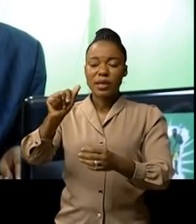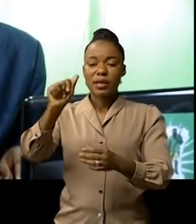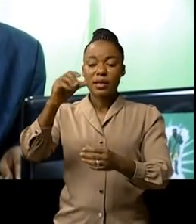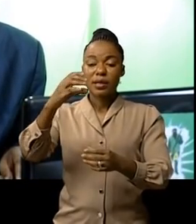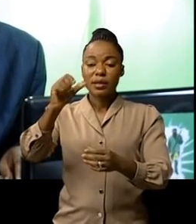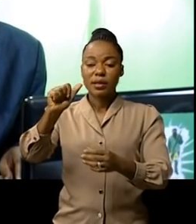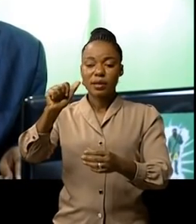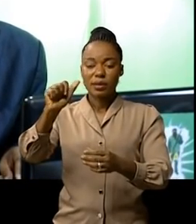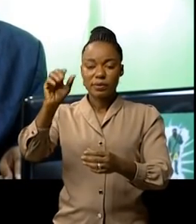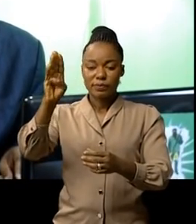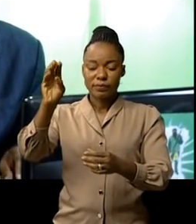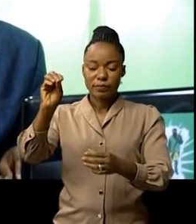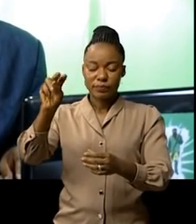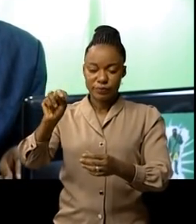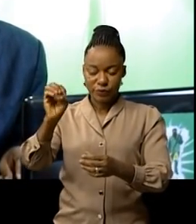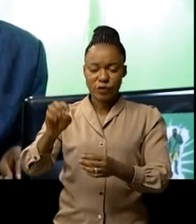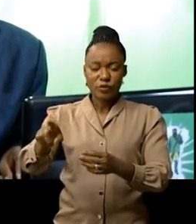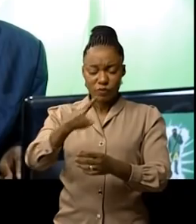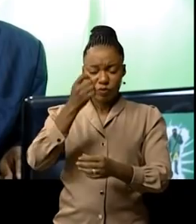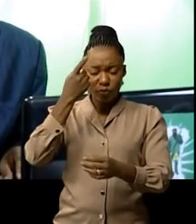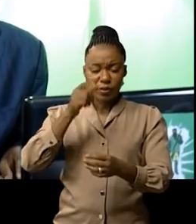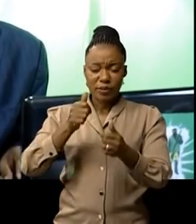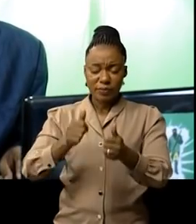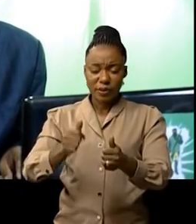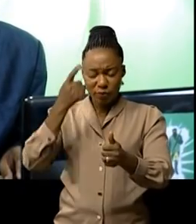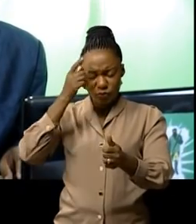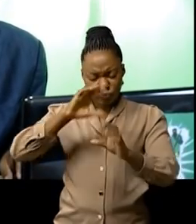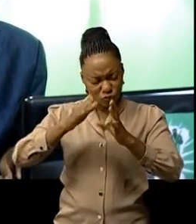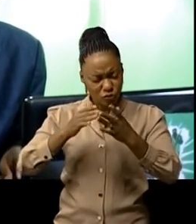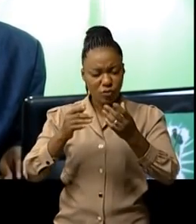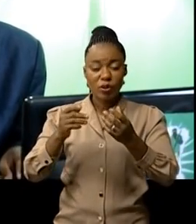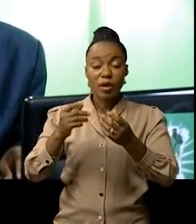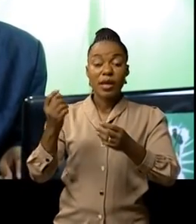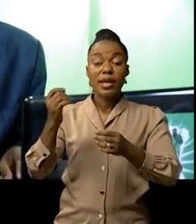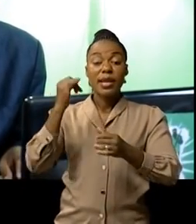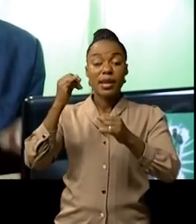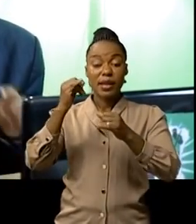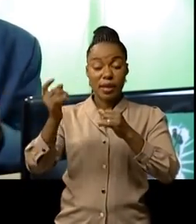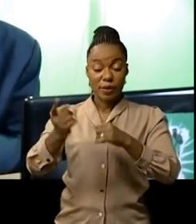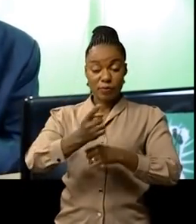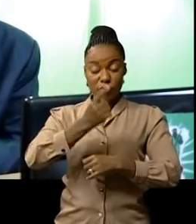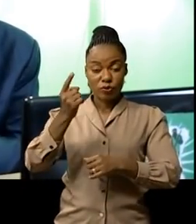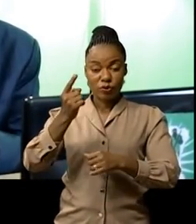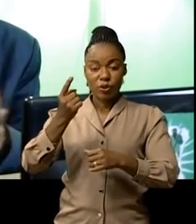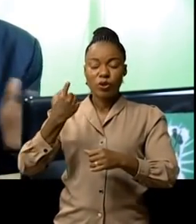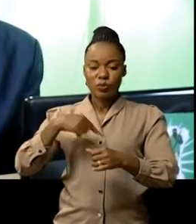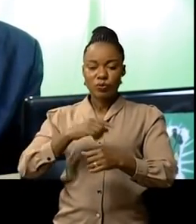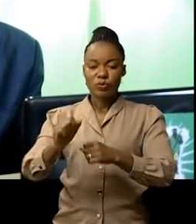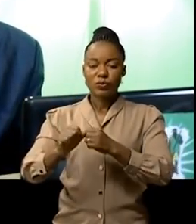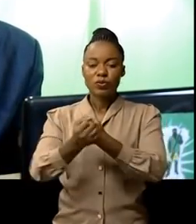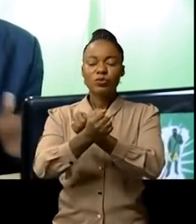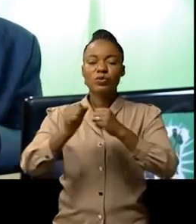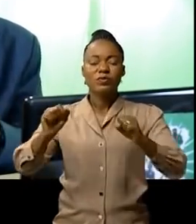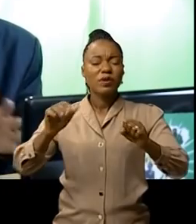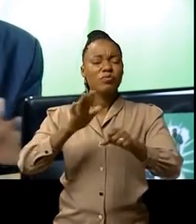vous comprenez que ça c'est pour l'humanité ça c'est pour l'humanité que nous allons sauver combien de